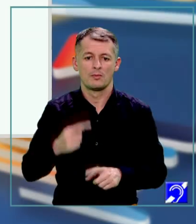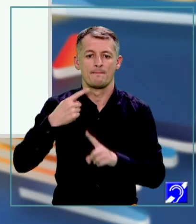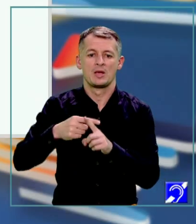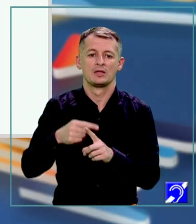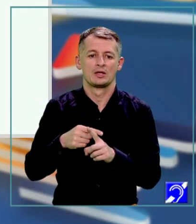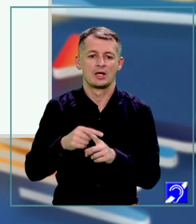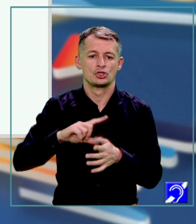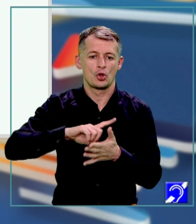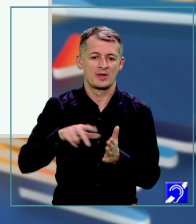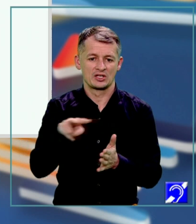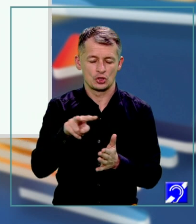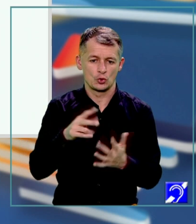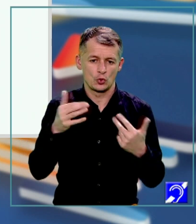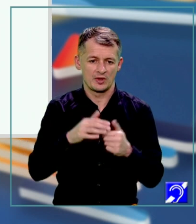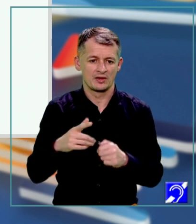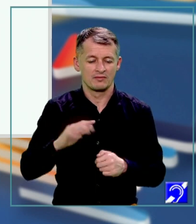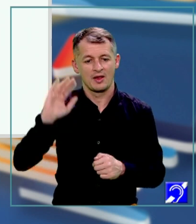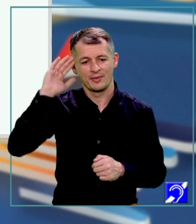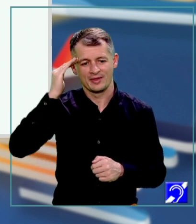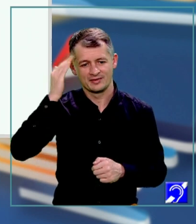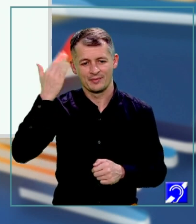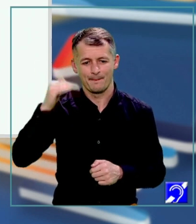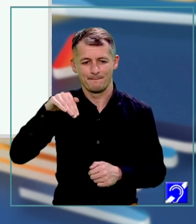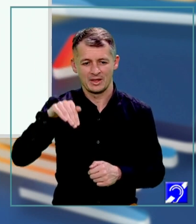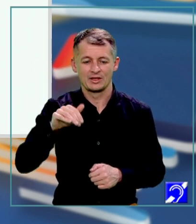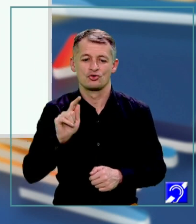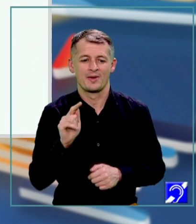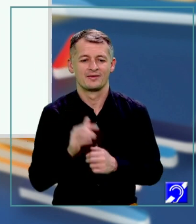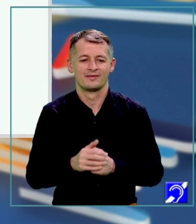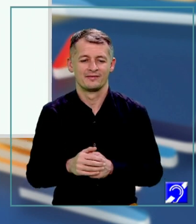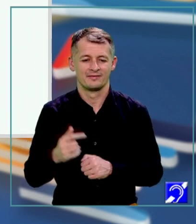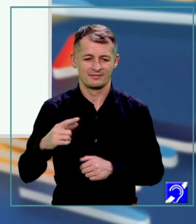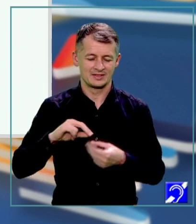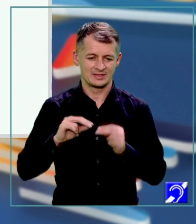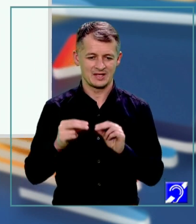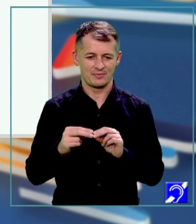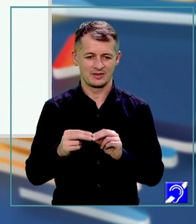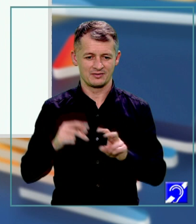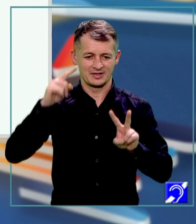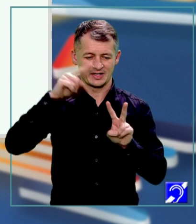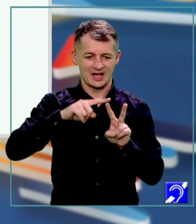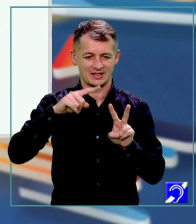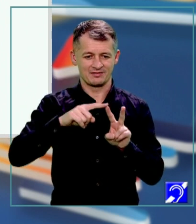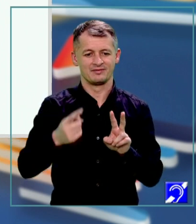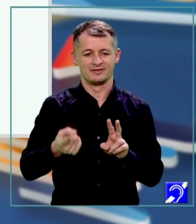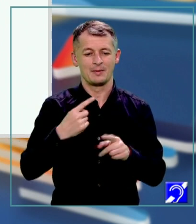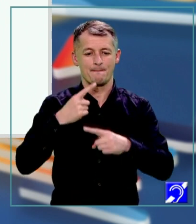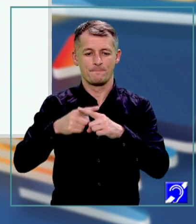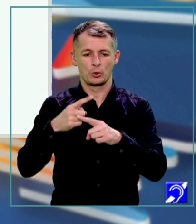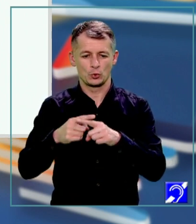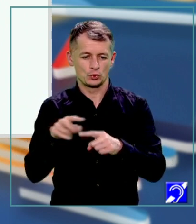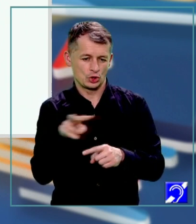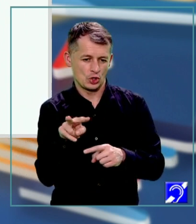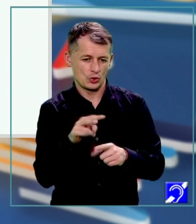numerelor, vă mai reamintesc că media geometrică înseamnă radical din produsul